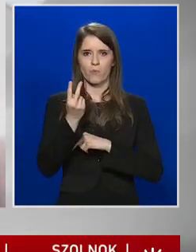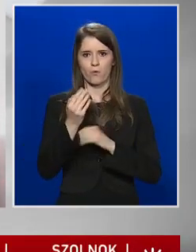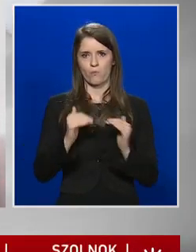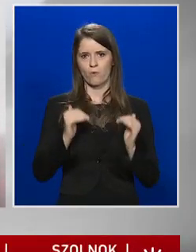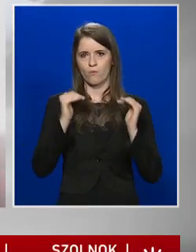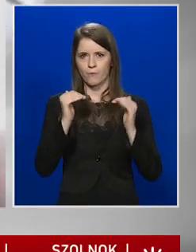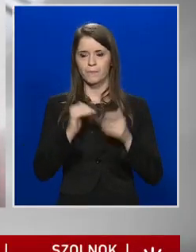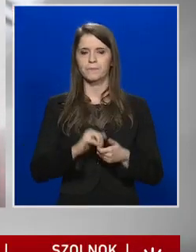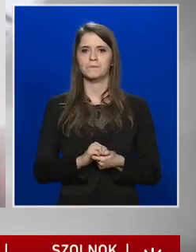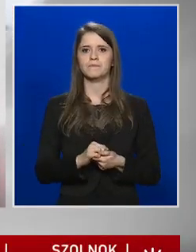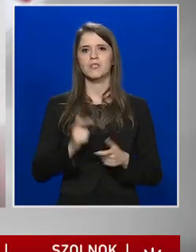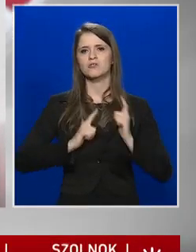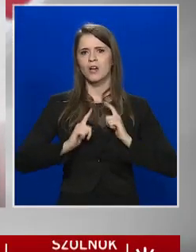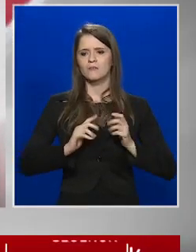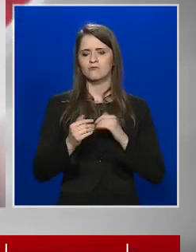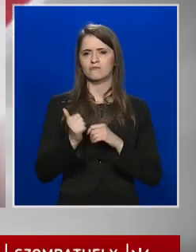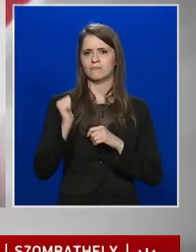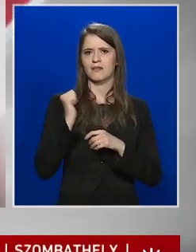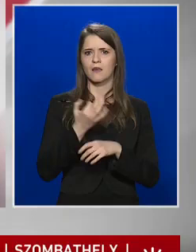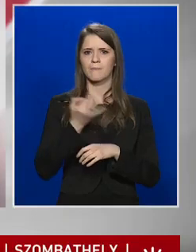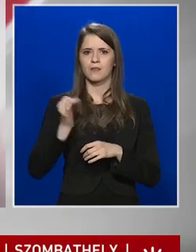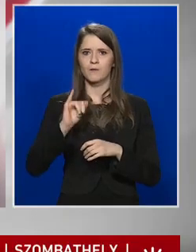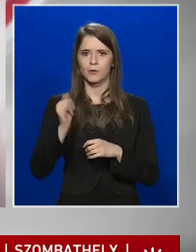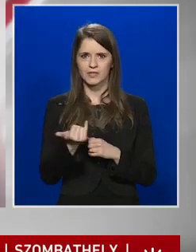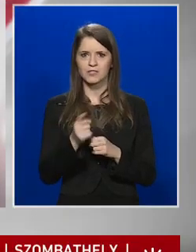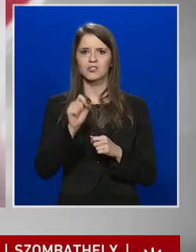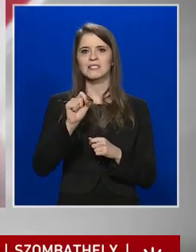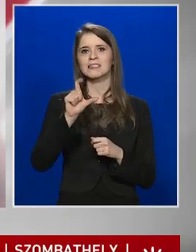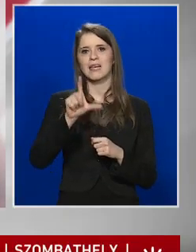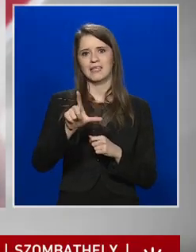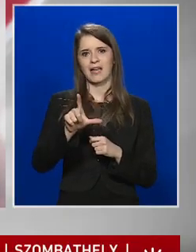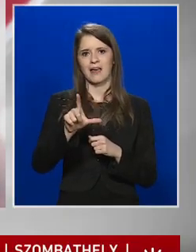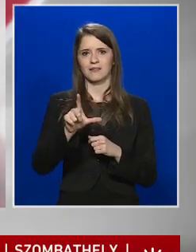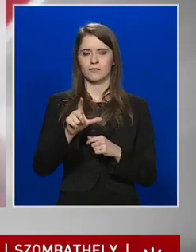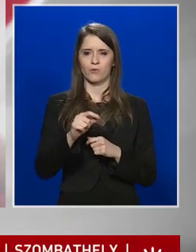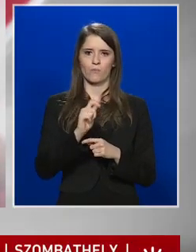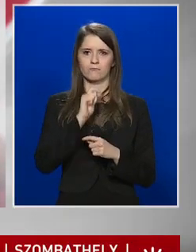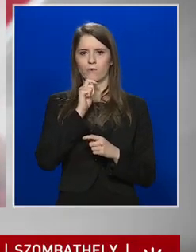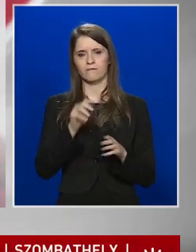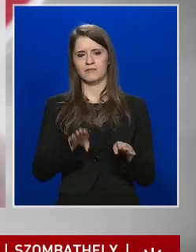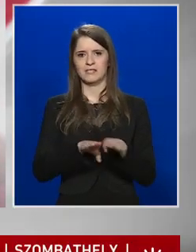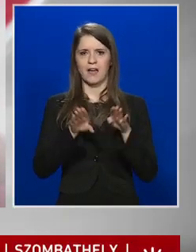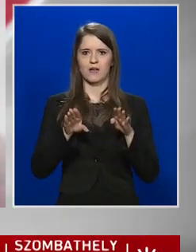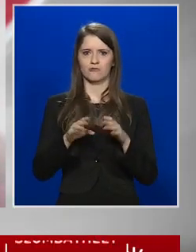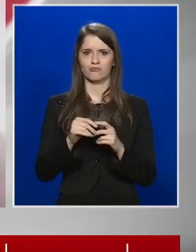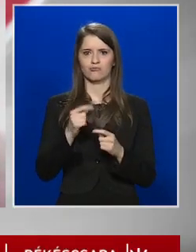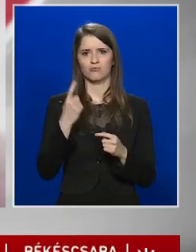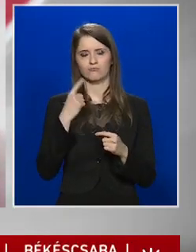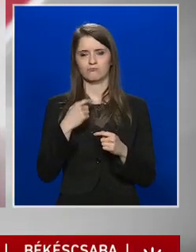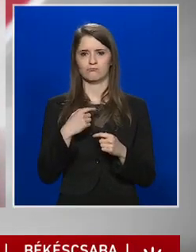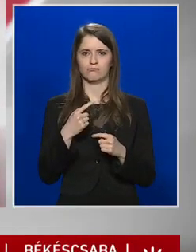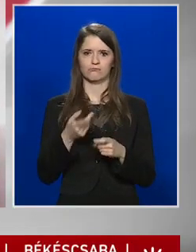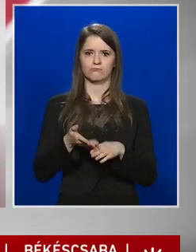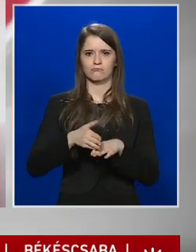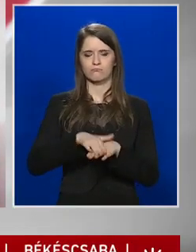Sajnos az elmúlt napon is 12 honfitársunktól kellett búcsút vennünk.